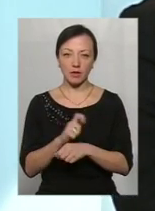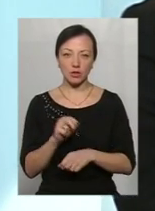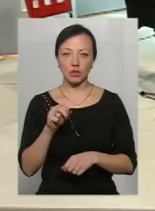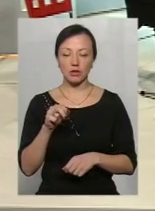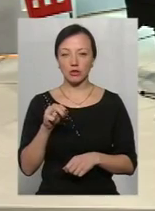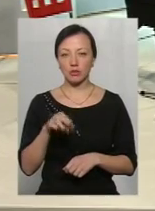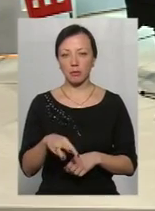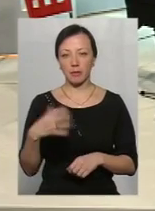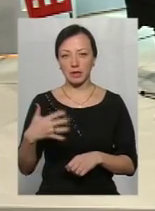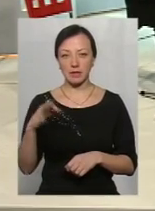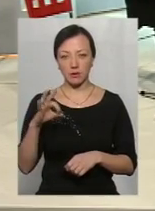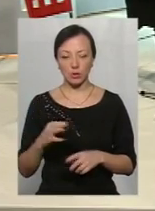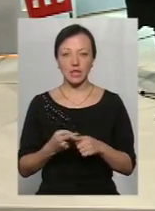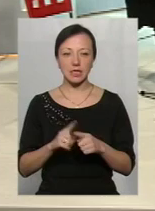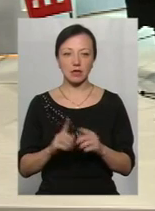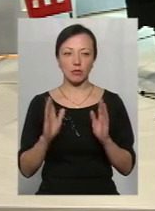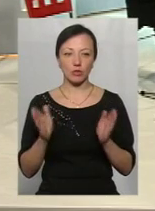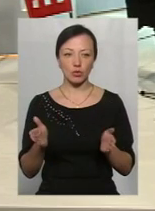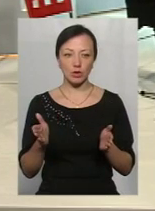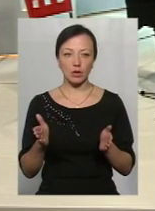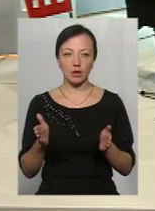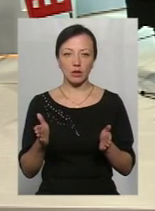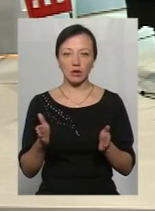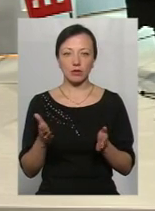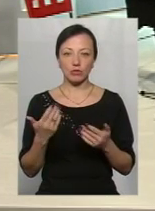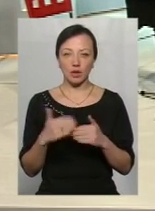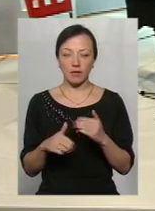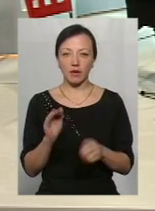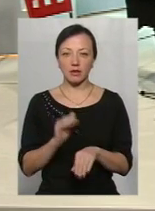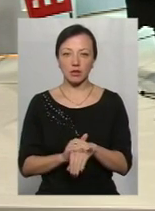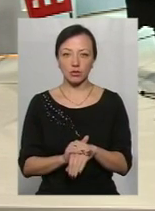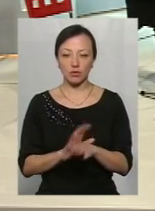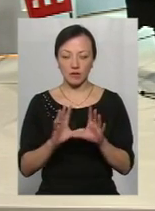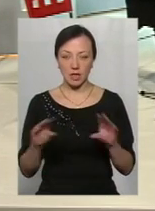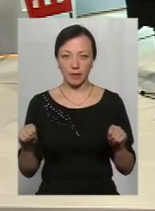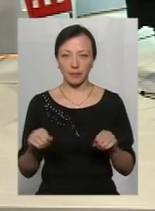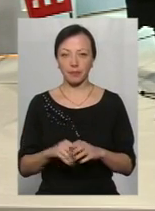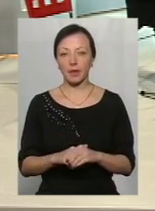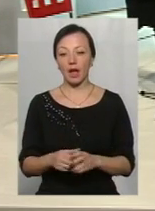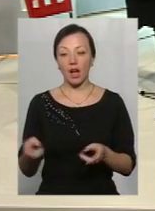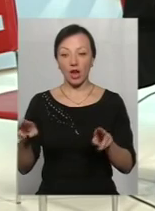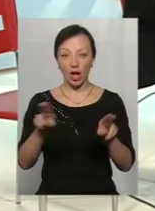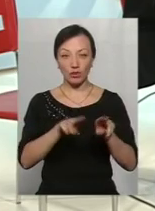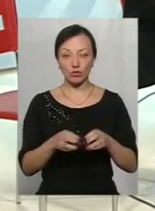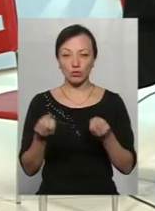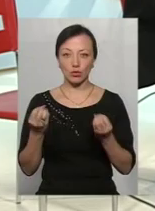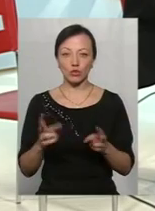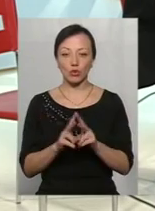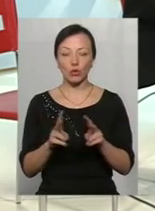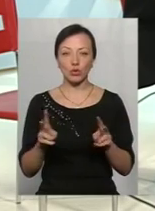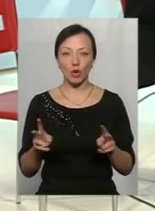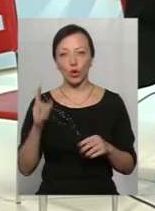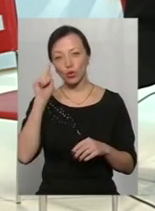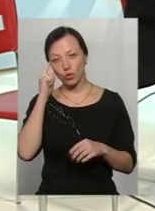50%. І це вже буде точка неповернення фактично. І решту вже просто ті, хто